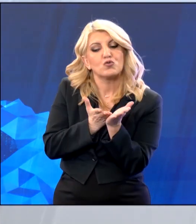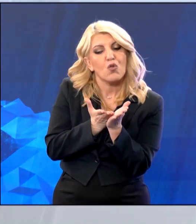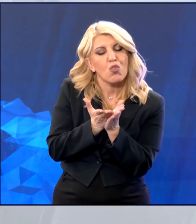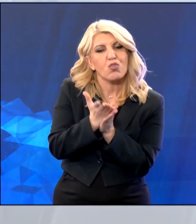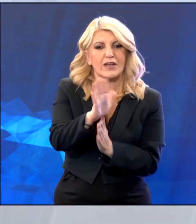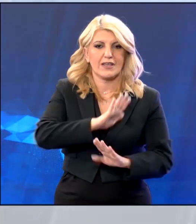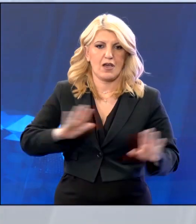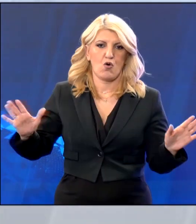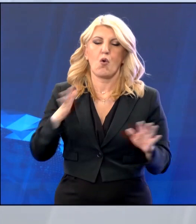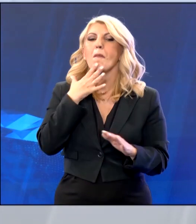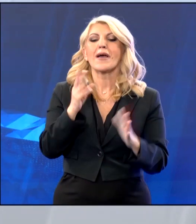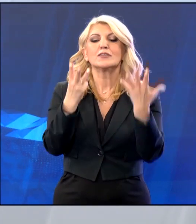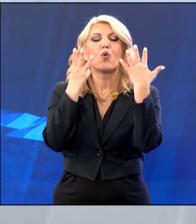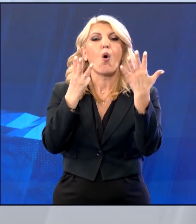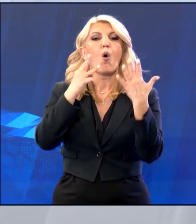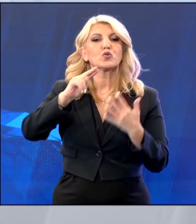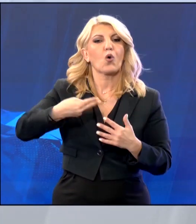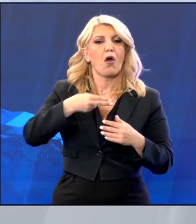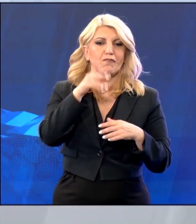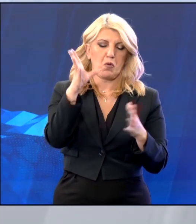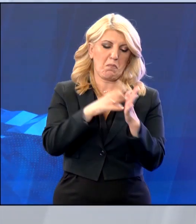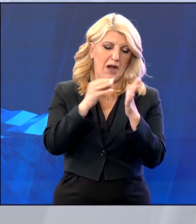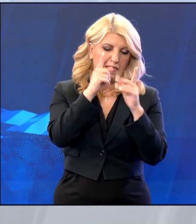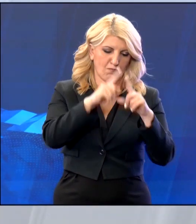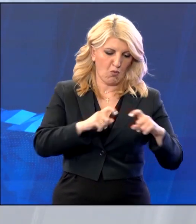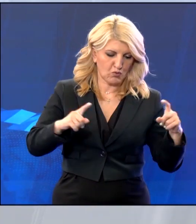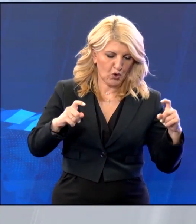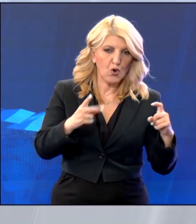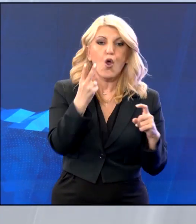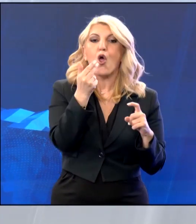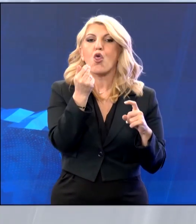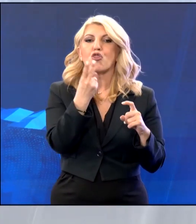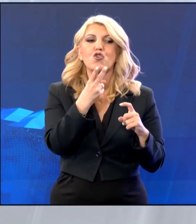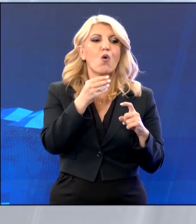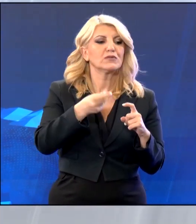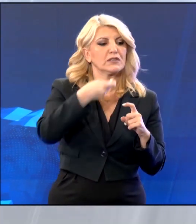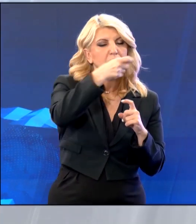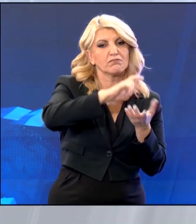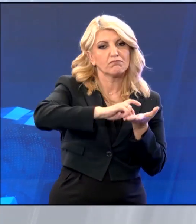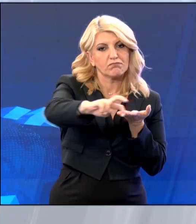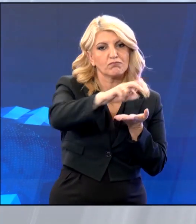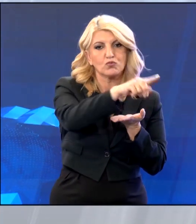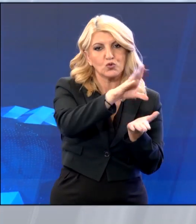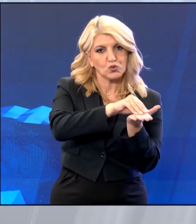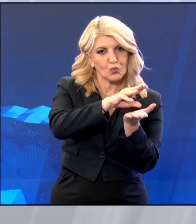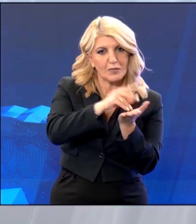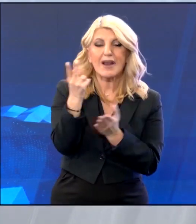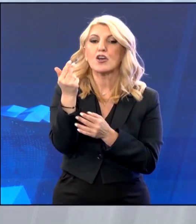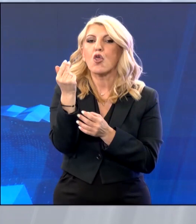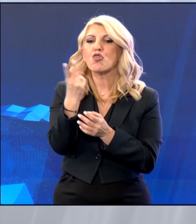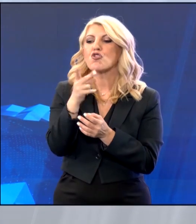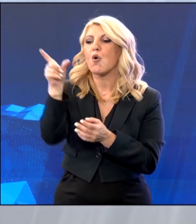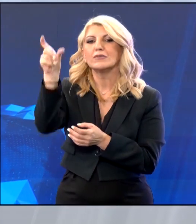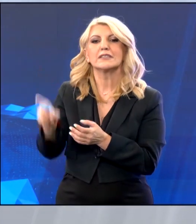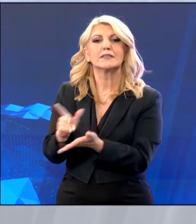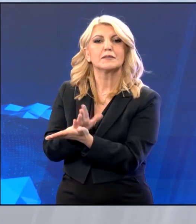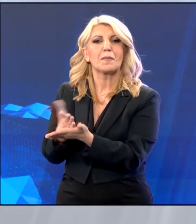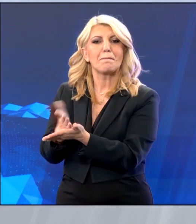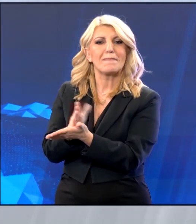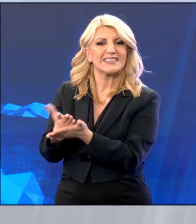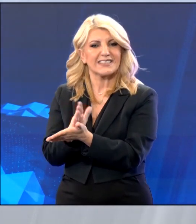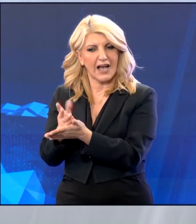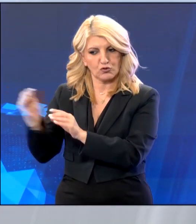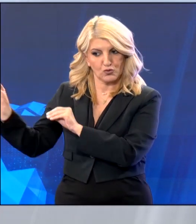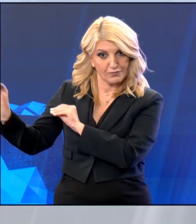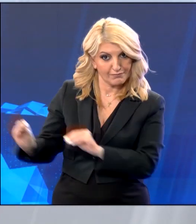στυχίζει 10 ευρώ αλλά 8. Και από αυτά τα 8 ευρώ, 2,5 ευρώ να πηγαίνουν στο σούπερ μάρκετ, 2,5 στο Μεσαζόντα και 3 ευρώ στον παραγωγό. Μόνο